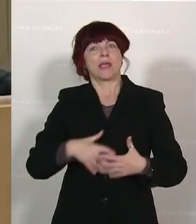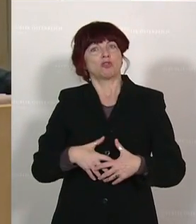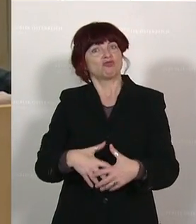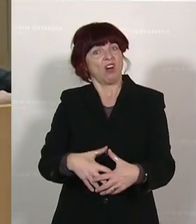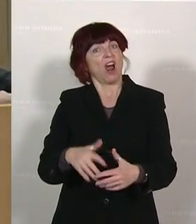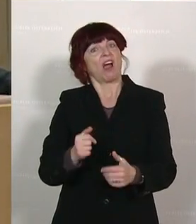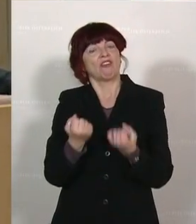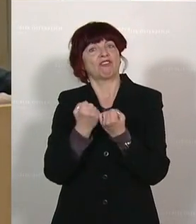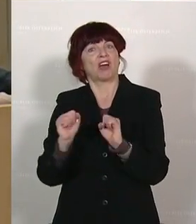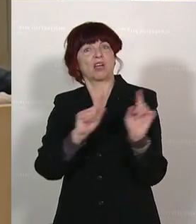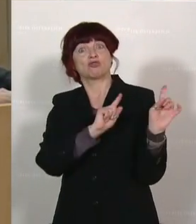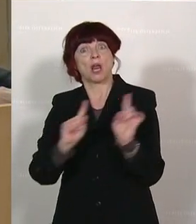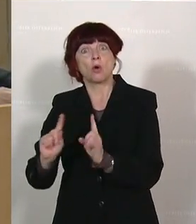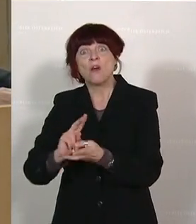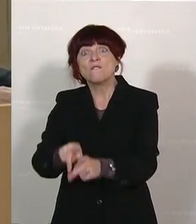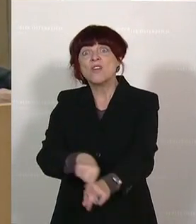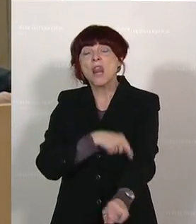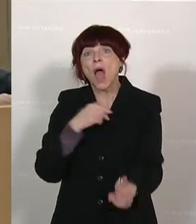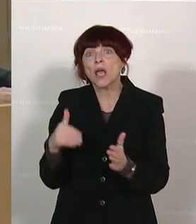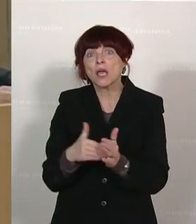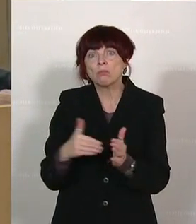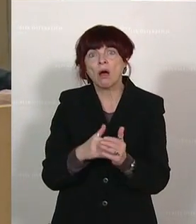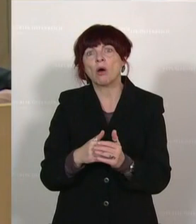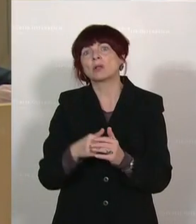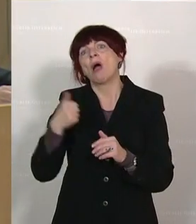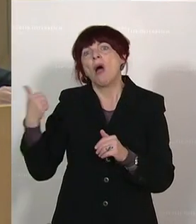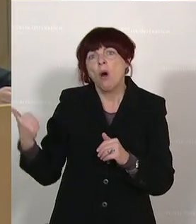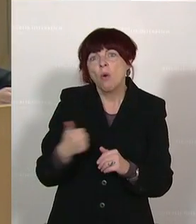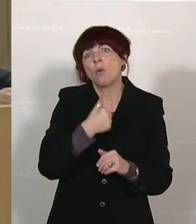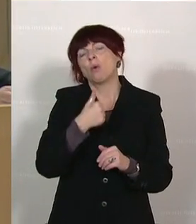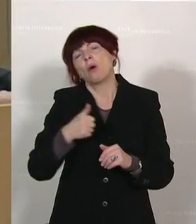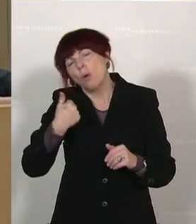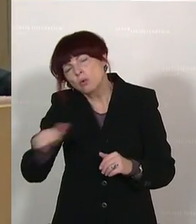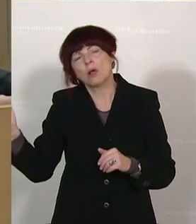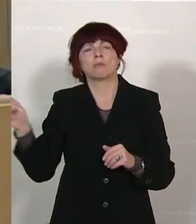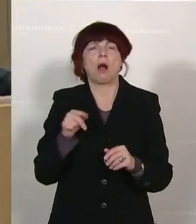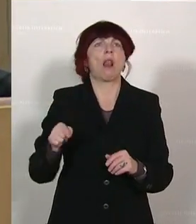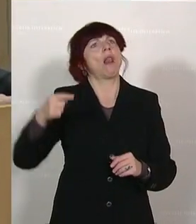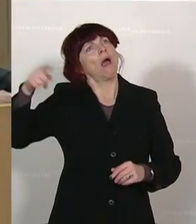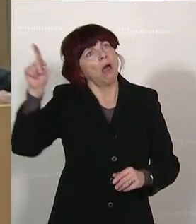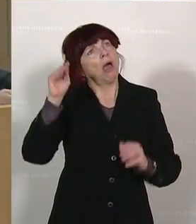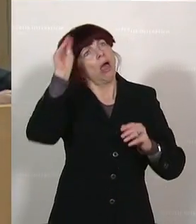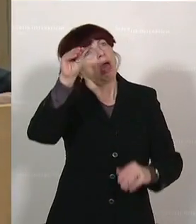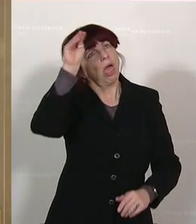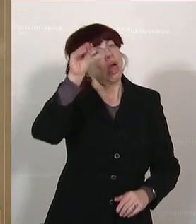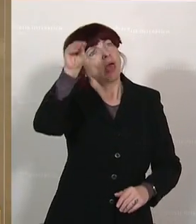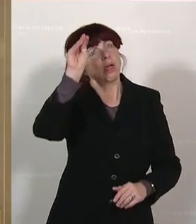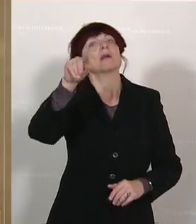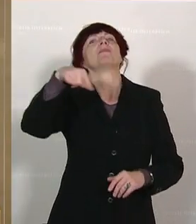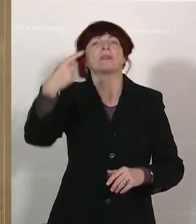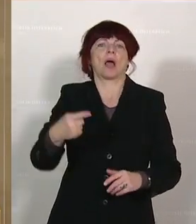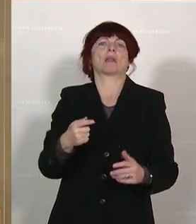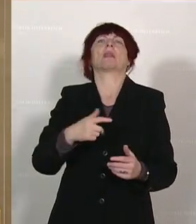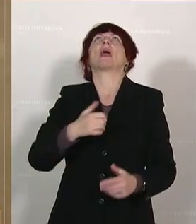gedauert? Nach hundertmaligen Nachfragen, nach hundertmaligem Druck ausüben ist erst etwas gegangen. Und seit Juli